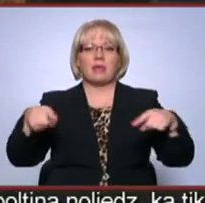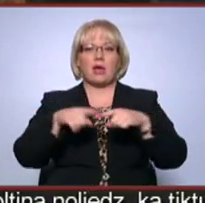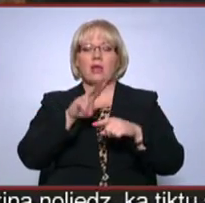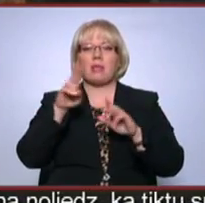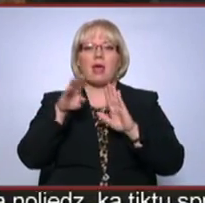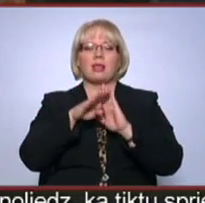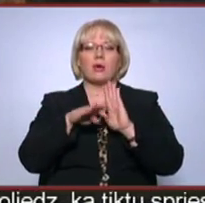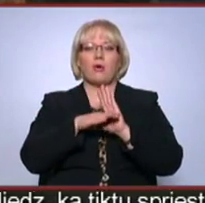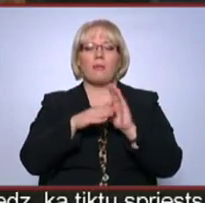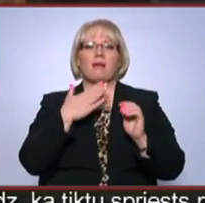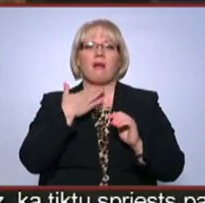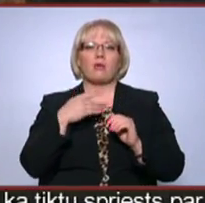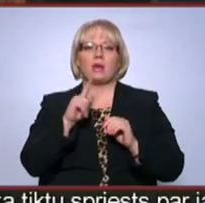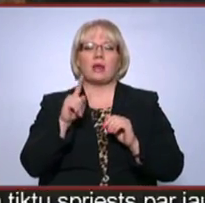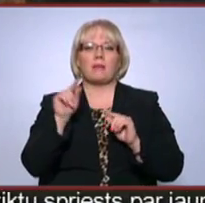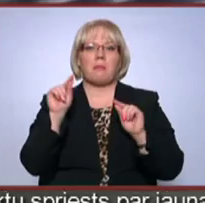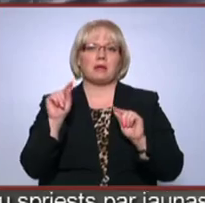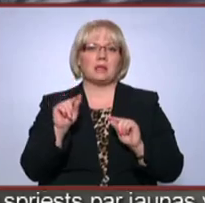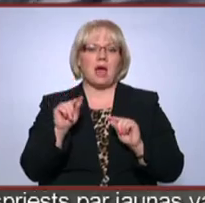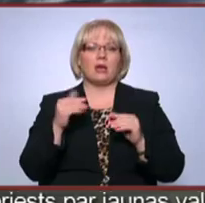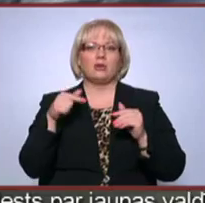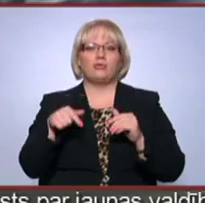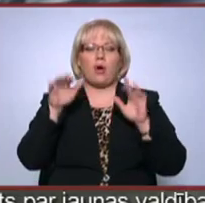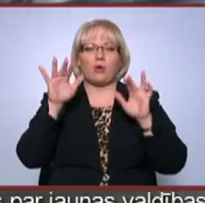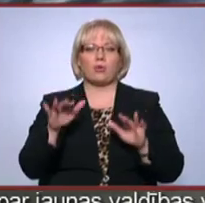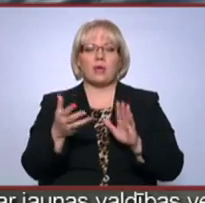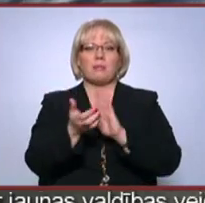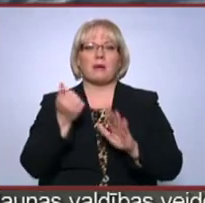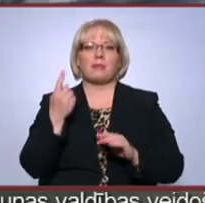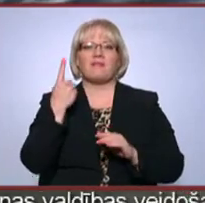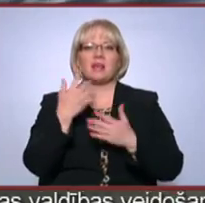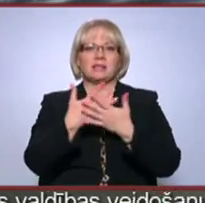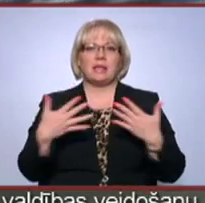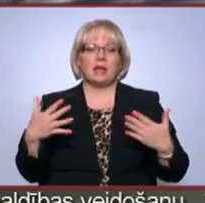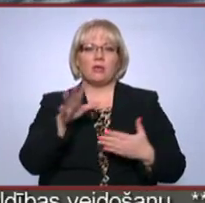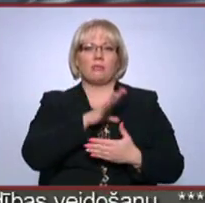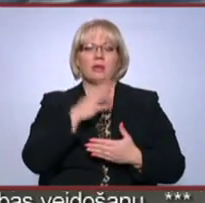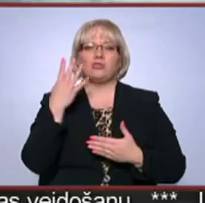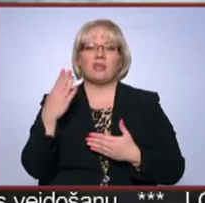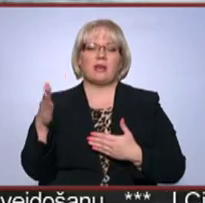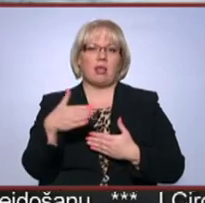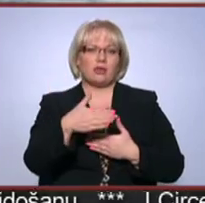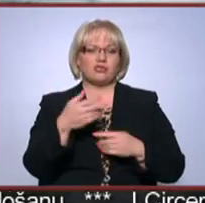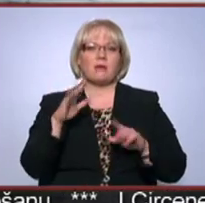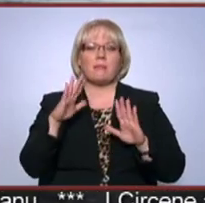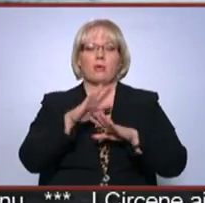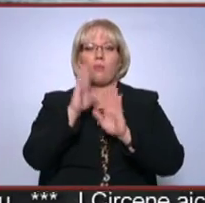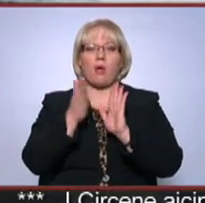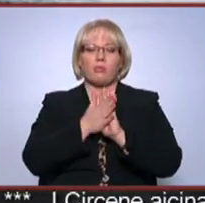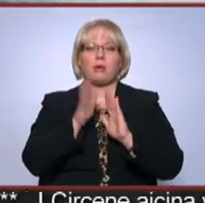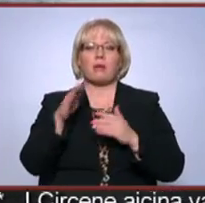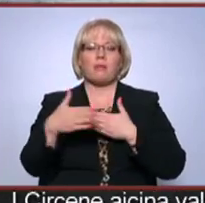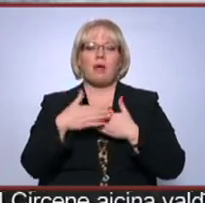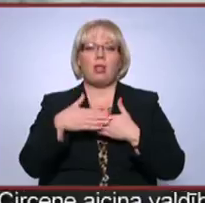nelikumīgo zīvi kārotāji ir kļuvas mazāk. Sūraden izņems tikai viens tīklis, kurā bijuši četri laši. Tomēr kopumā par